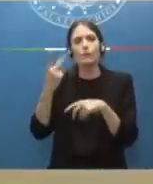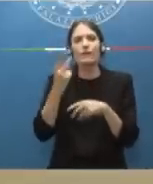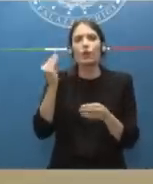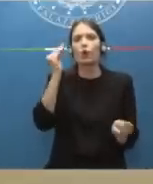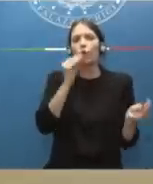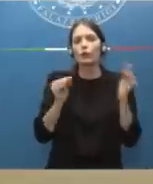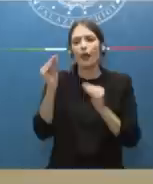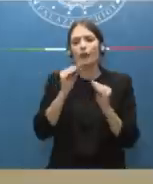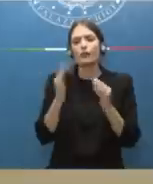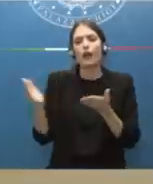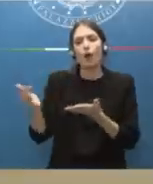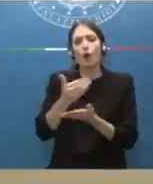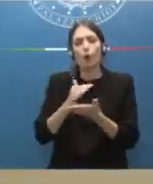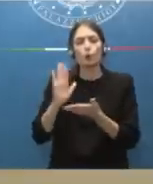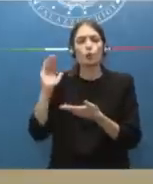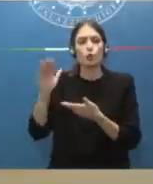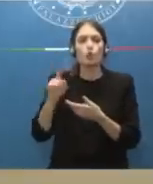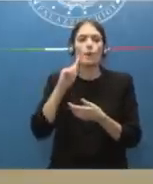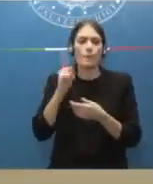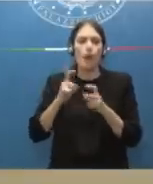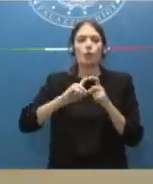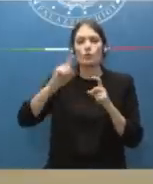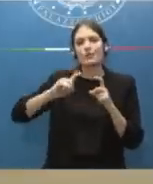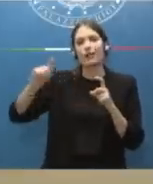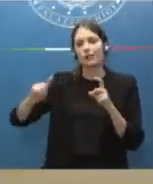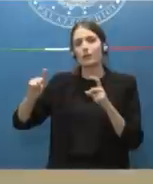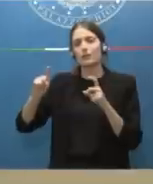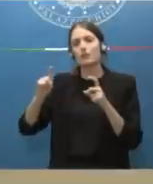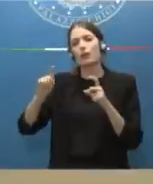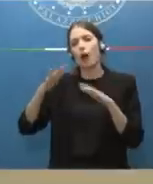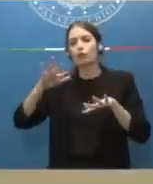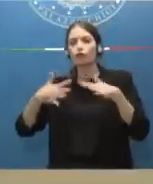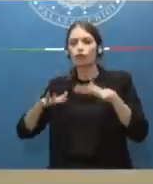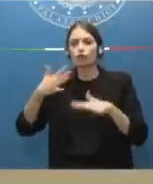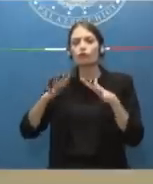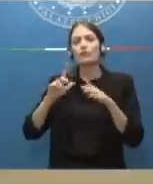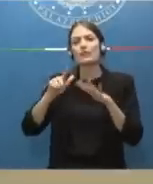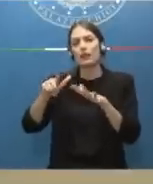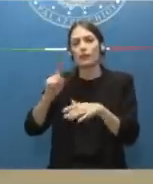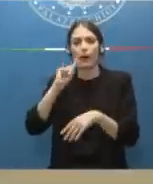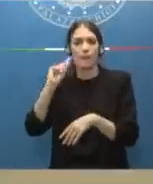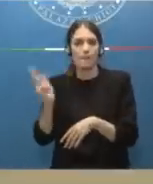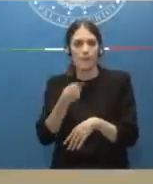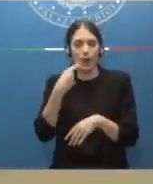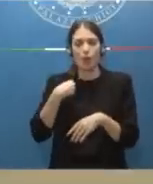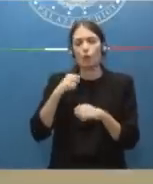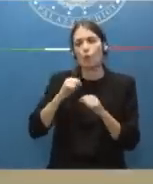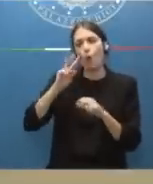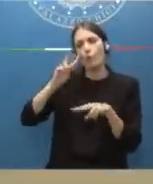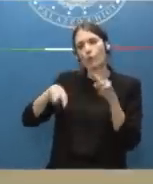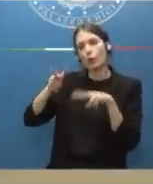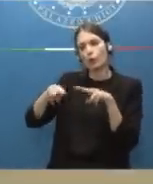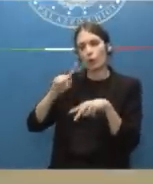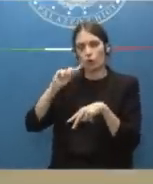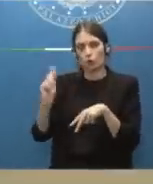raccolti. Avere una stima settimanale dal punto di vista statistico ci dà anche una maggiore certezza di ciò che stiamo monitorando rispetto a